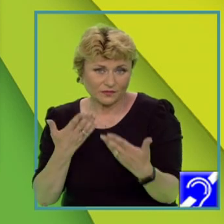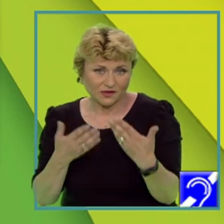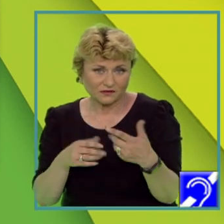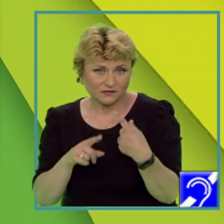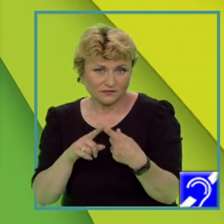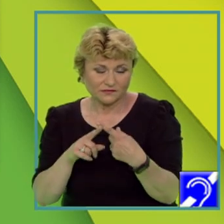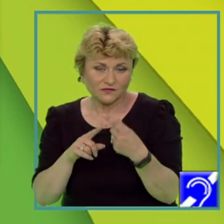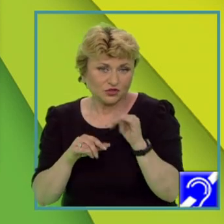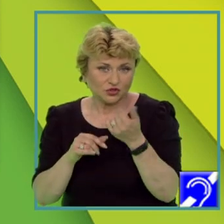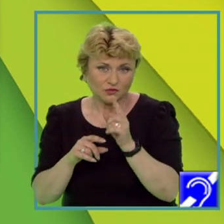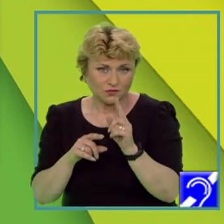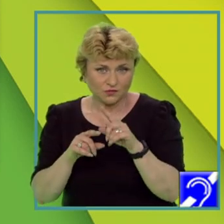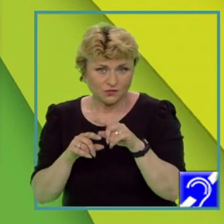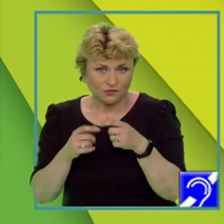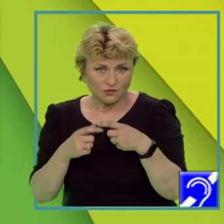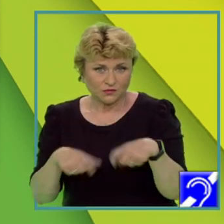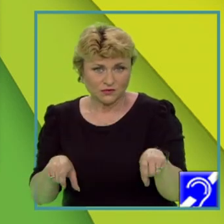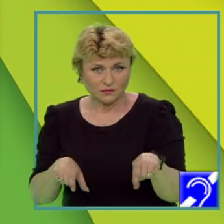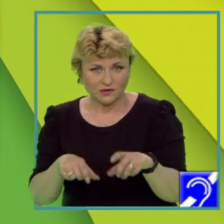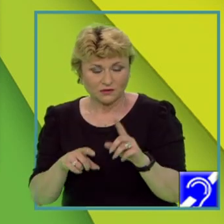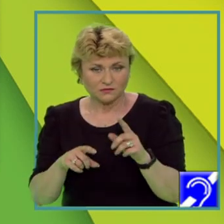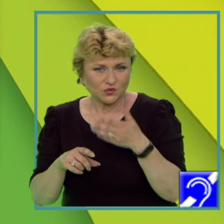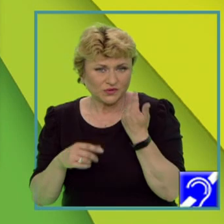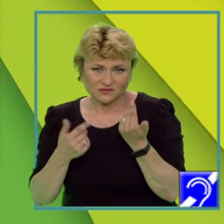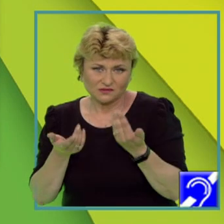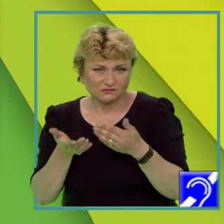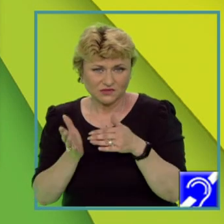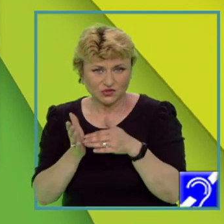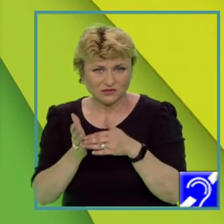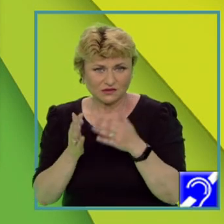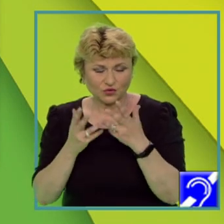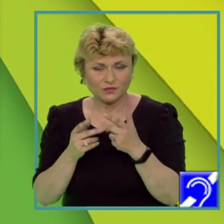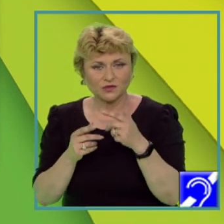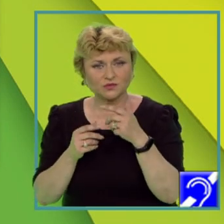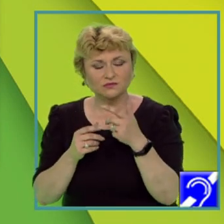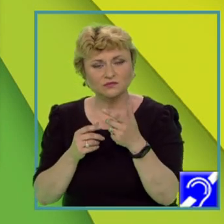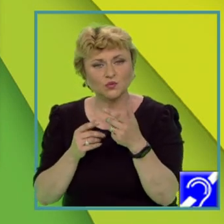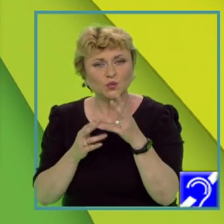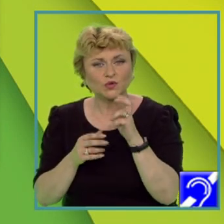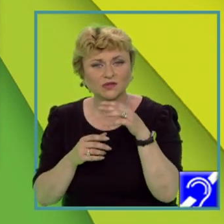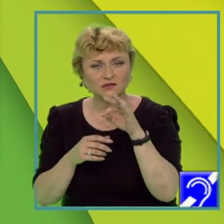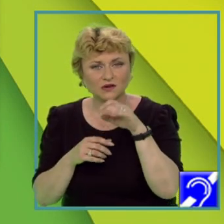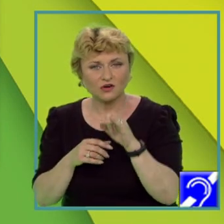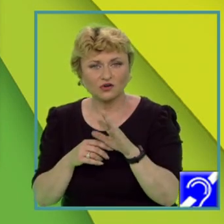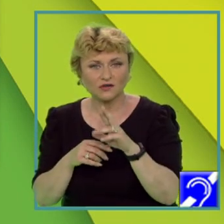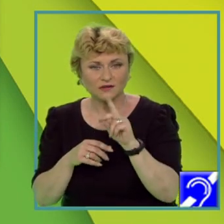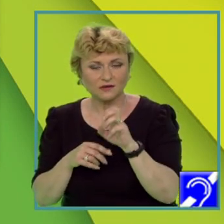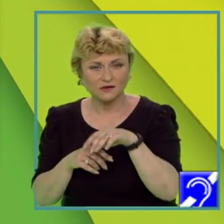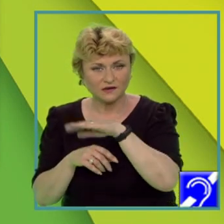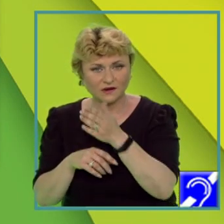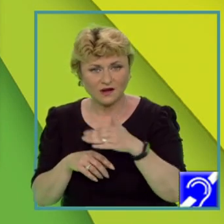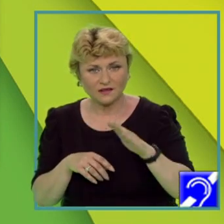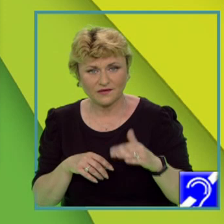nu separat. De asemenea, nu este necesară precizarea numelor unităților de relief, se poate face referire în